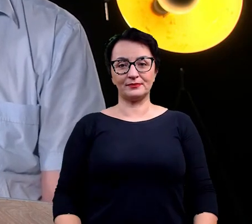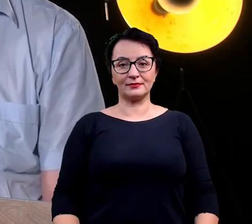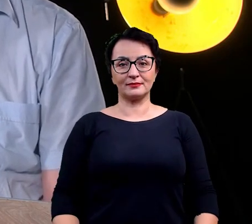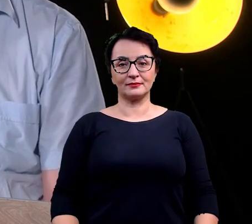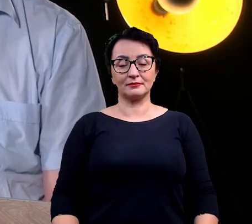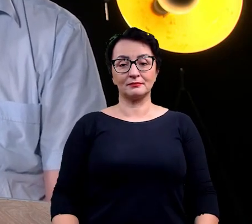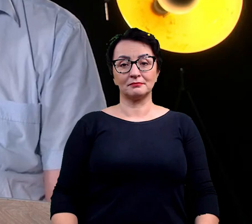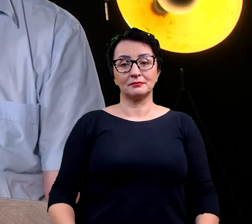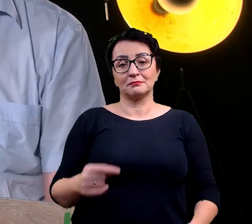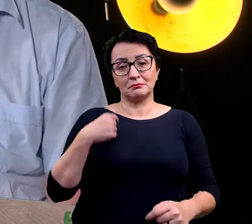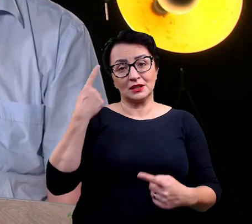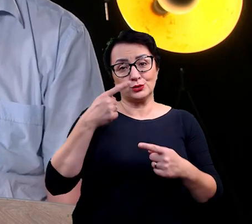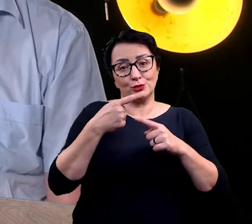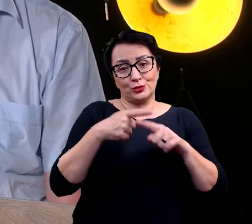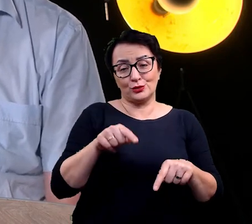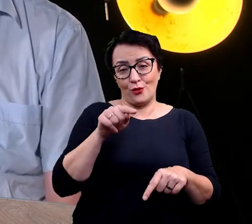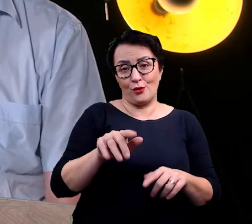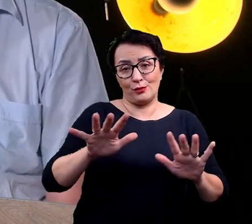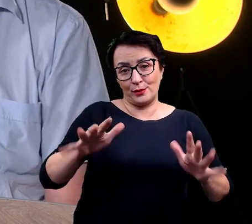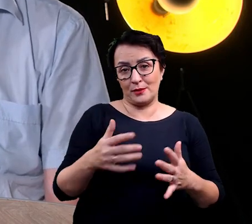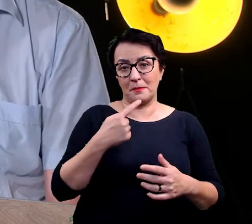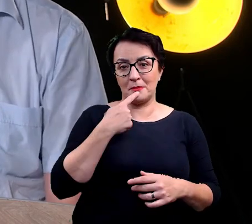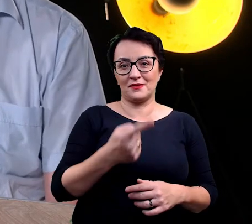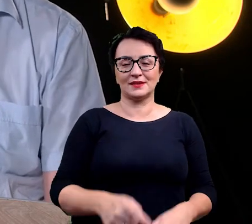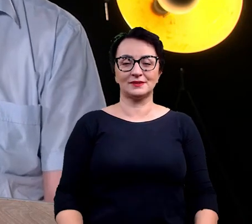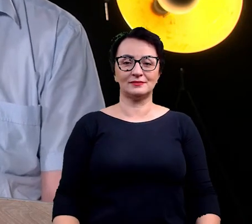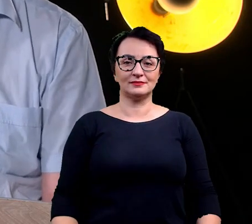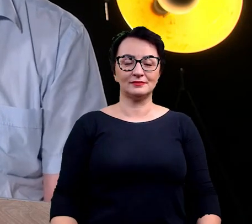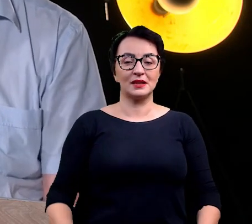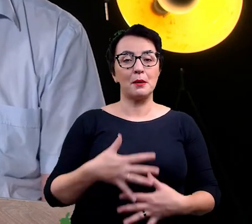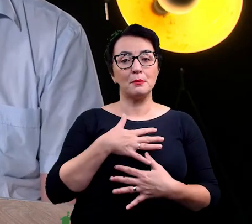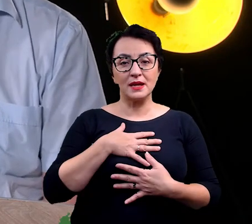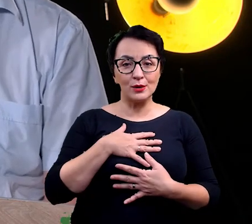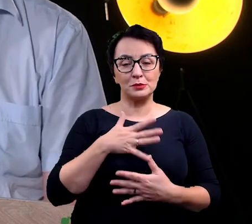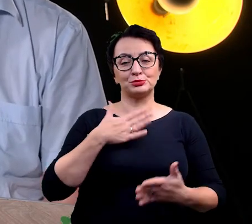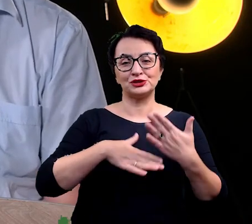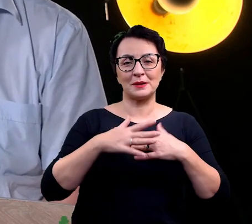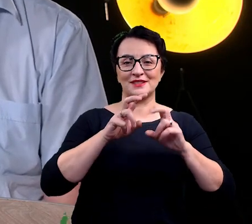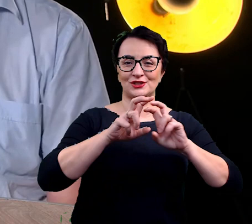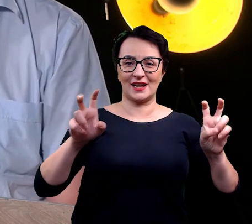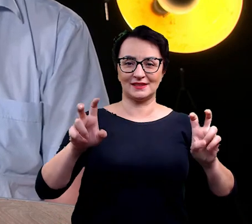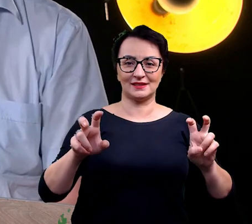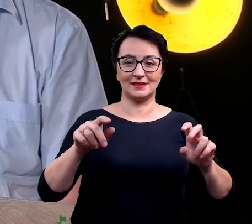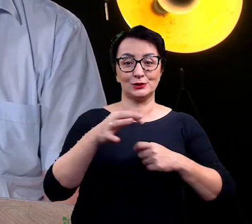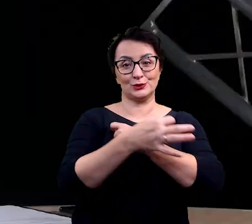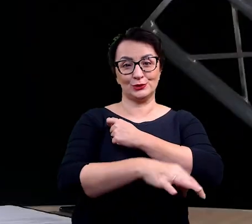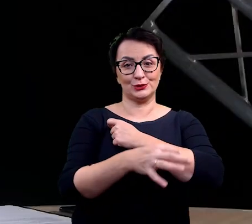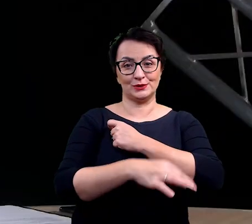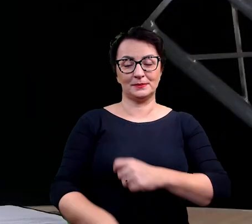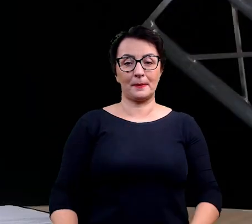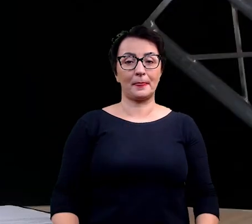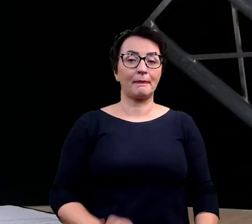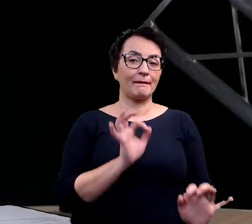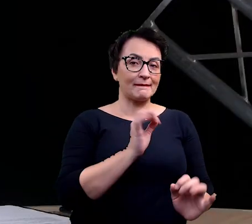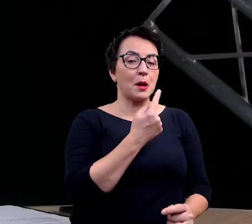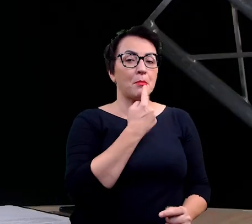Myślę, że krótko mówiąc, to po prostu miły, przyjemny czas studiów. Studiów. A powiedz